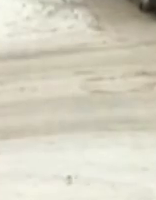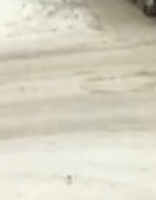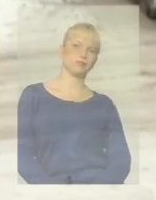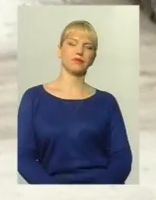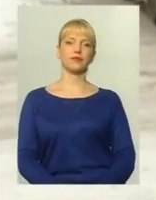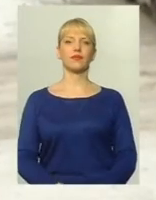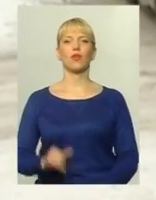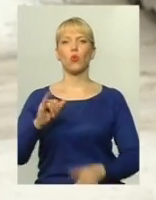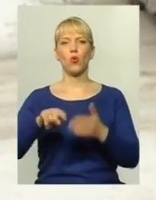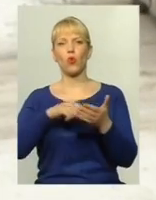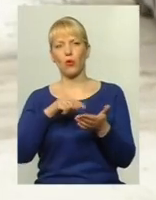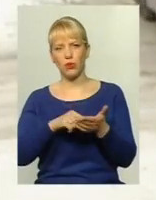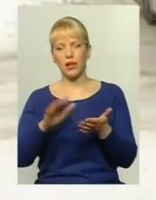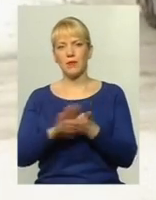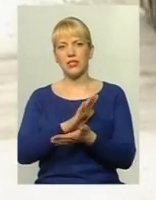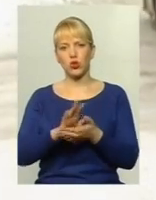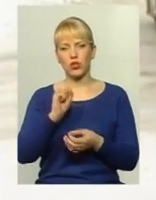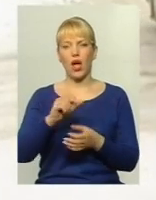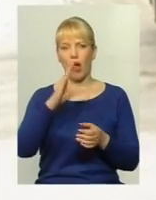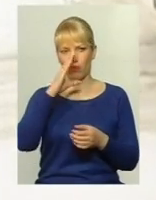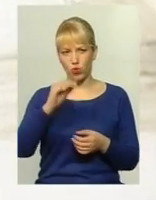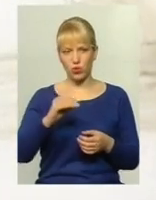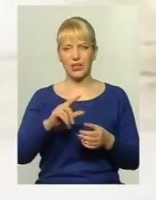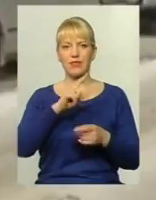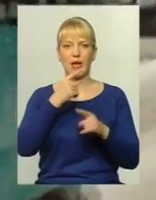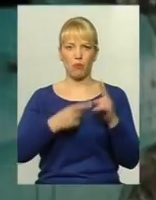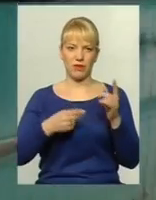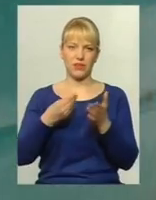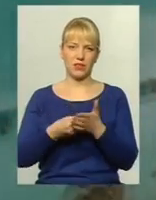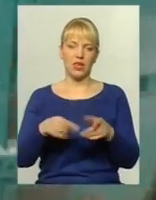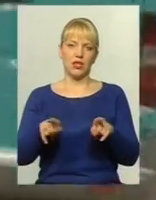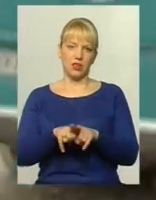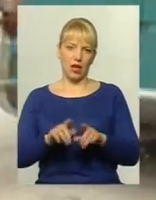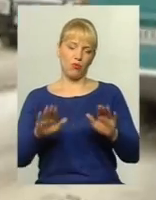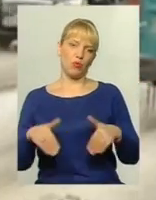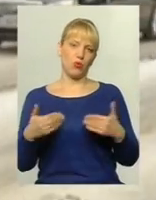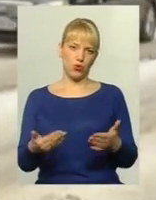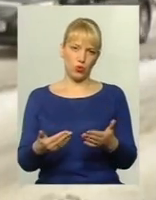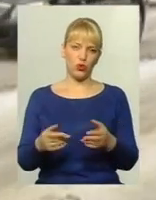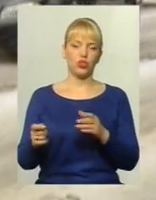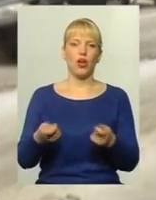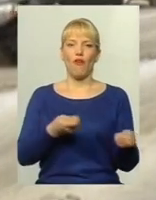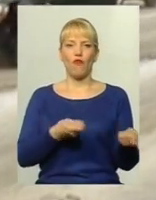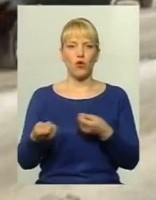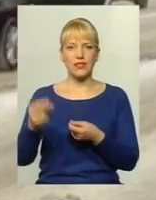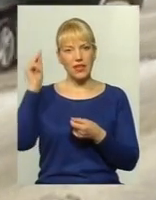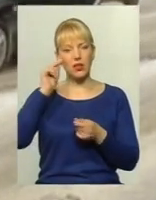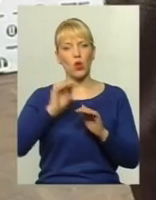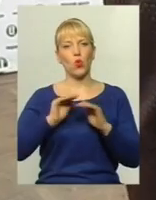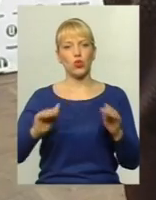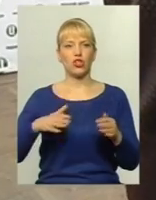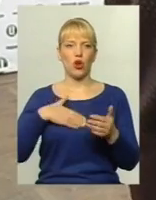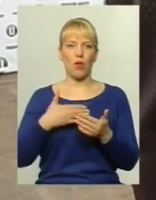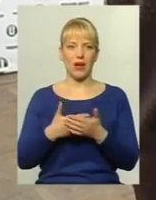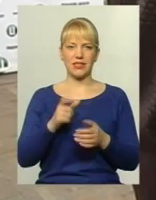У комунальному безкоштовно, а у маршрутівках за пів ціни. Саме так пропонують возити місцевих учнів громадські активісти.